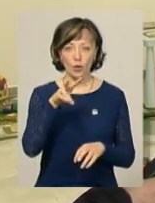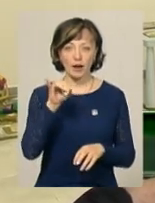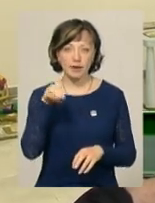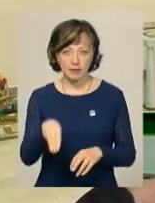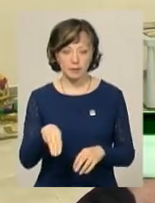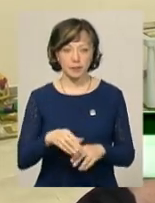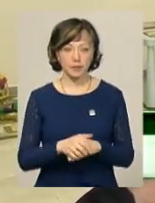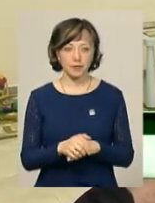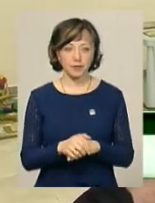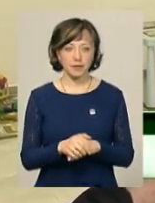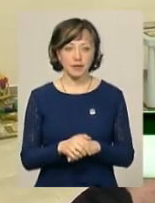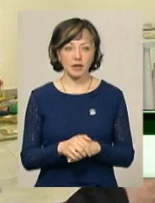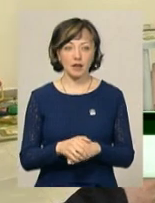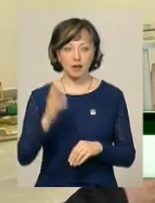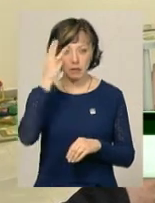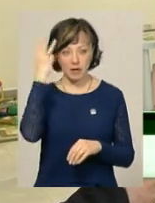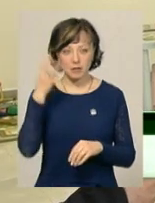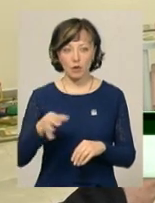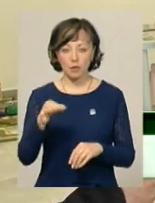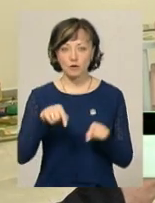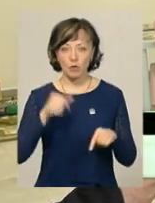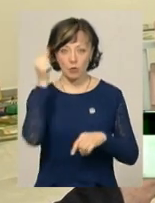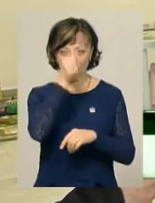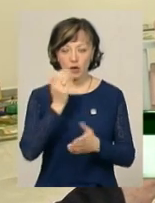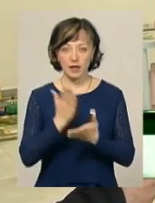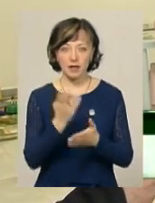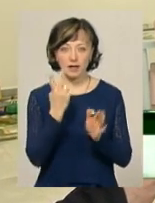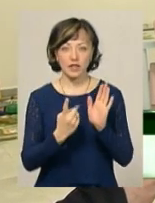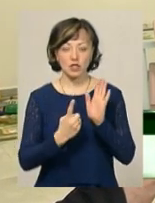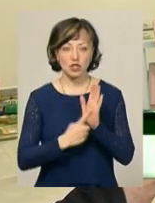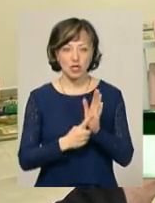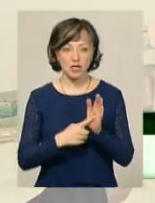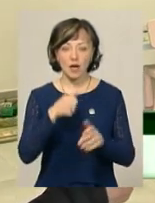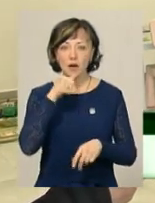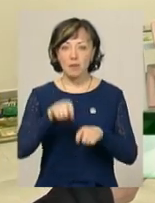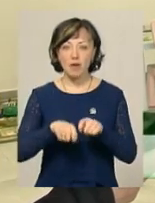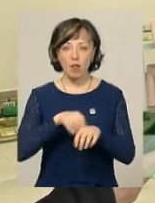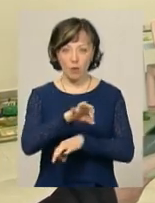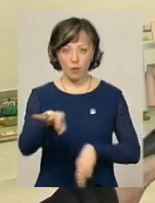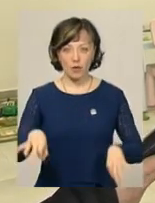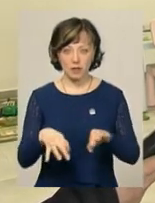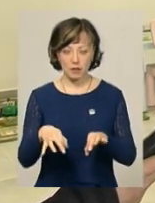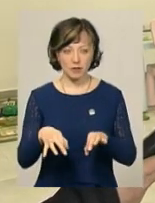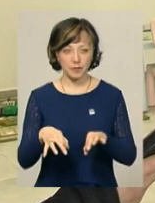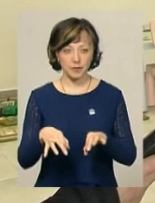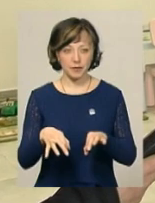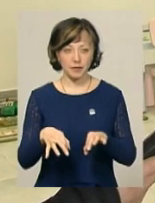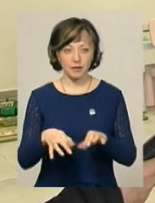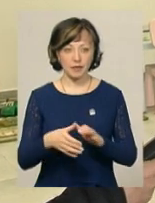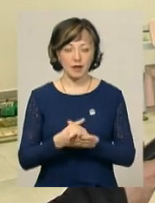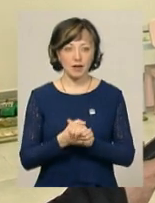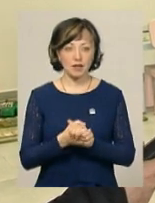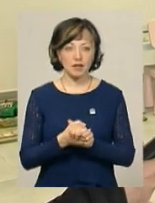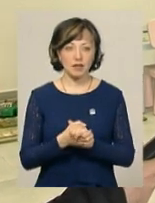у цій році, у нас є 26 пілотів, 6 із 26,